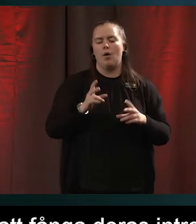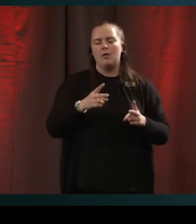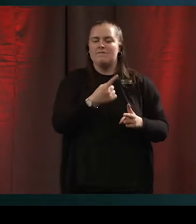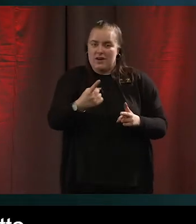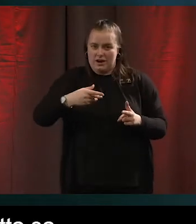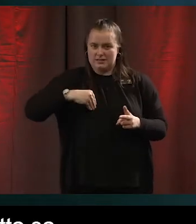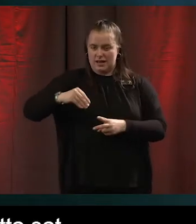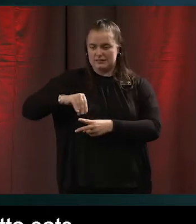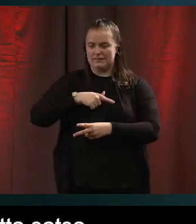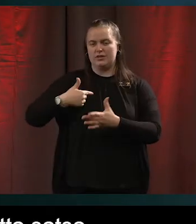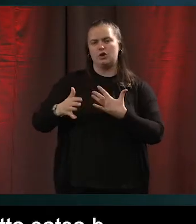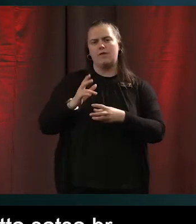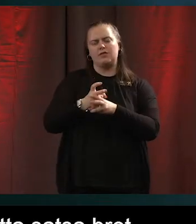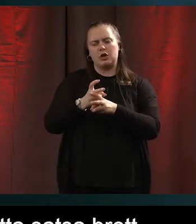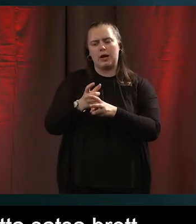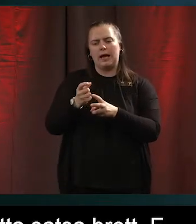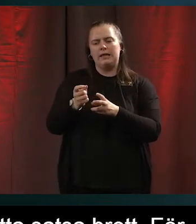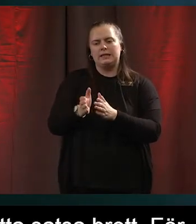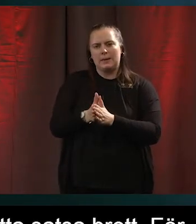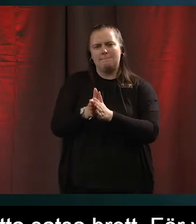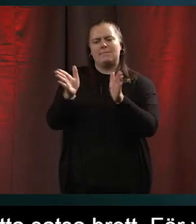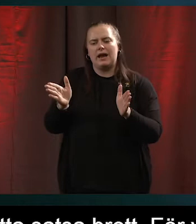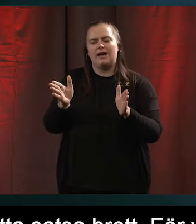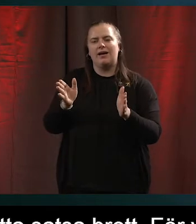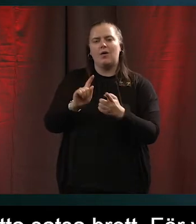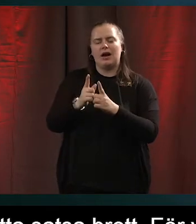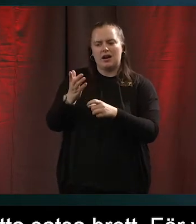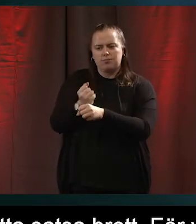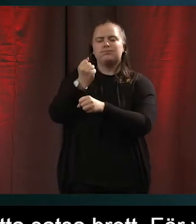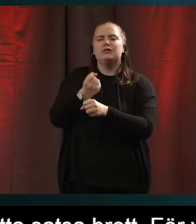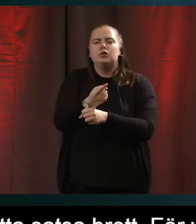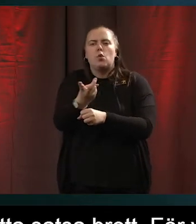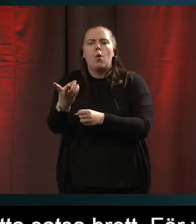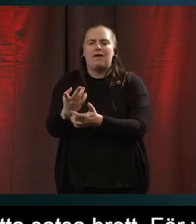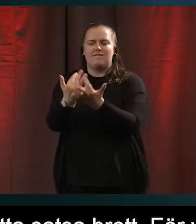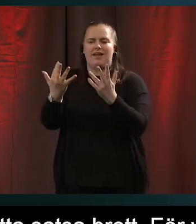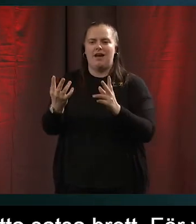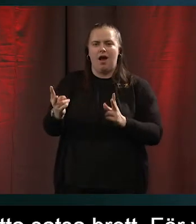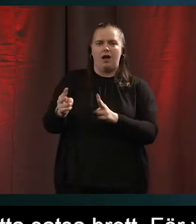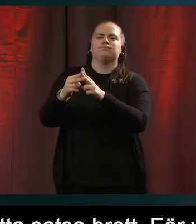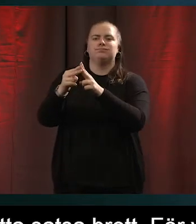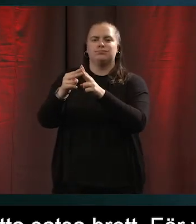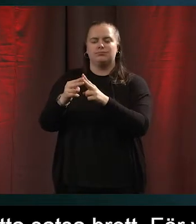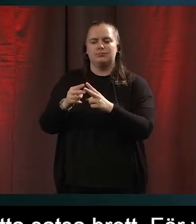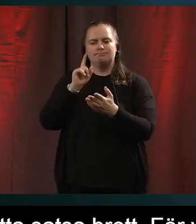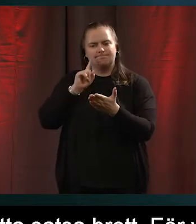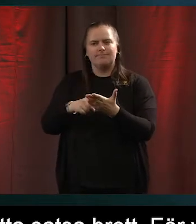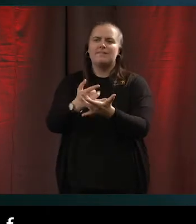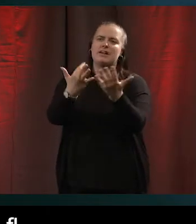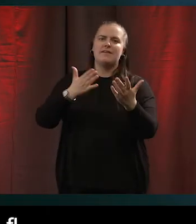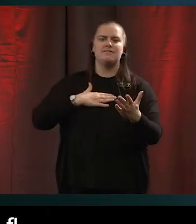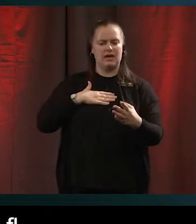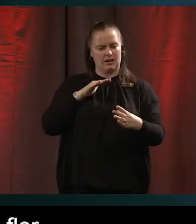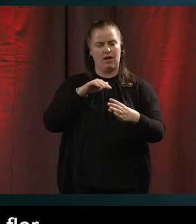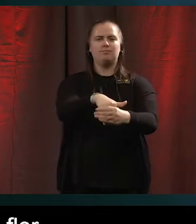gör kanske plockar till oss några till och sen försöka få att fler och fler vill vara med i det här och komma in i